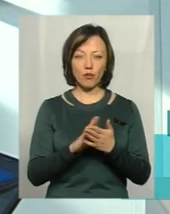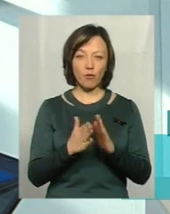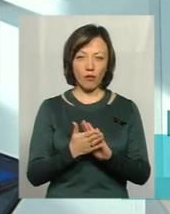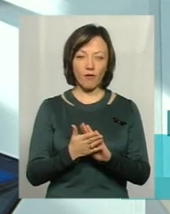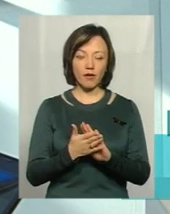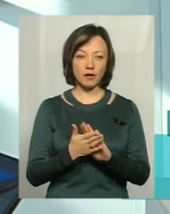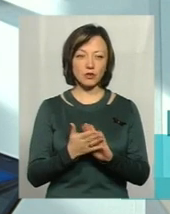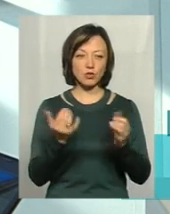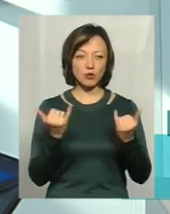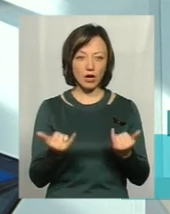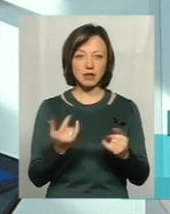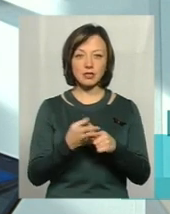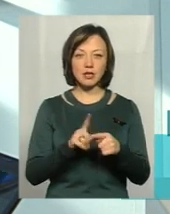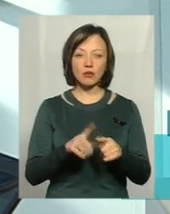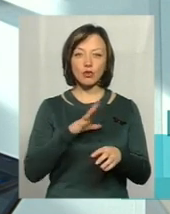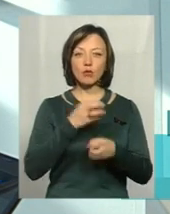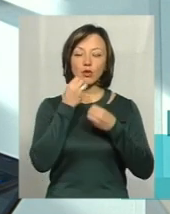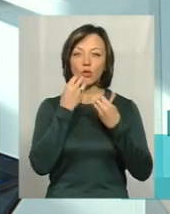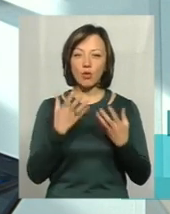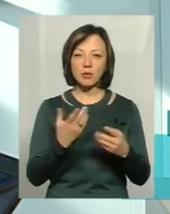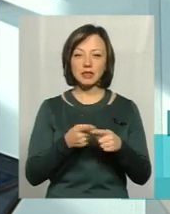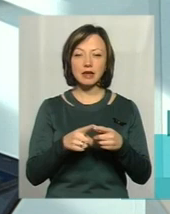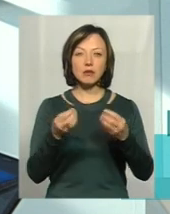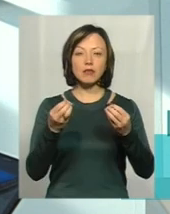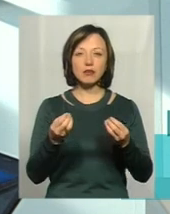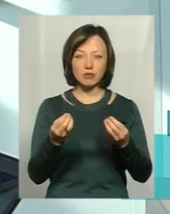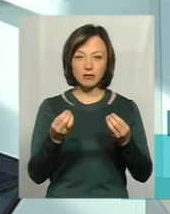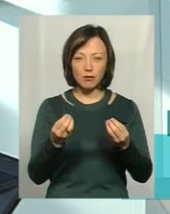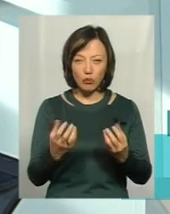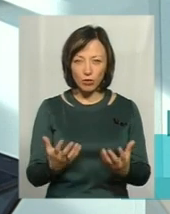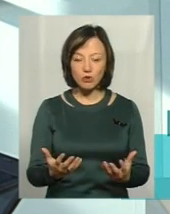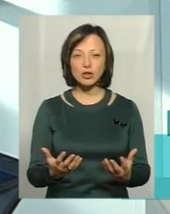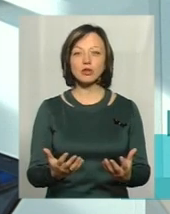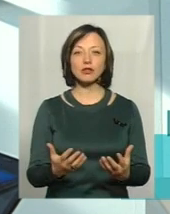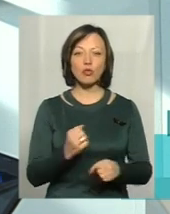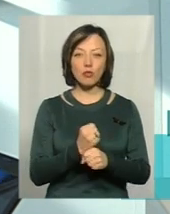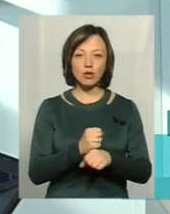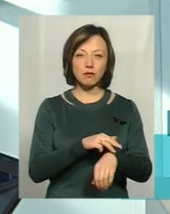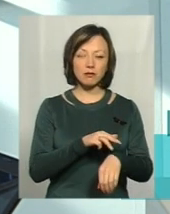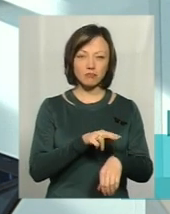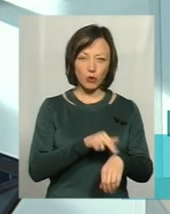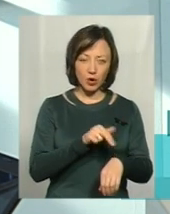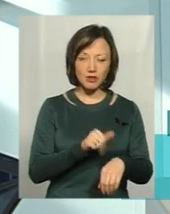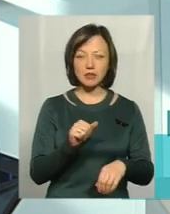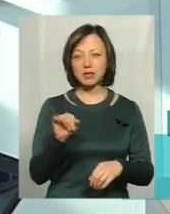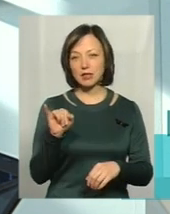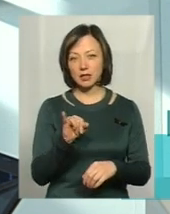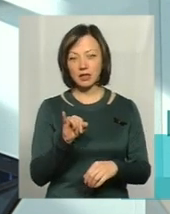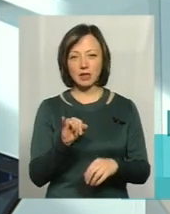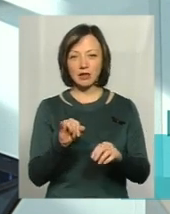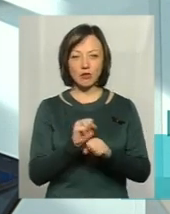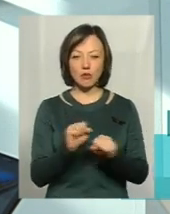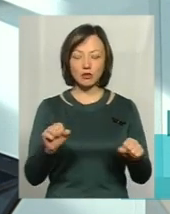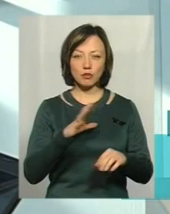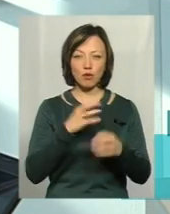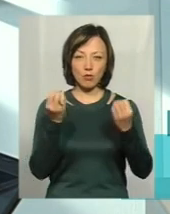сучасності, це було б дуже добре, тоді це спрощувало б набагато роботу правоохоронним органам, і, звісно, вже не можна